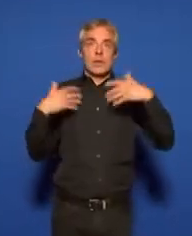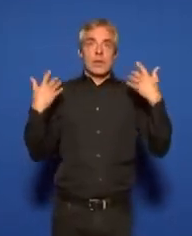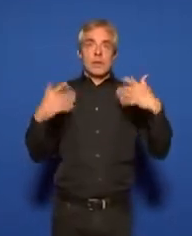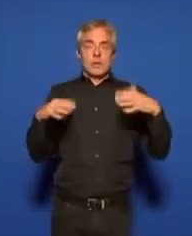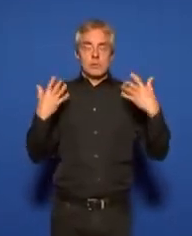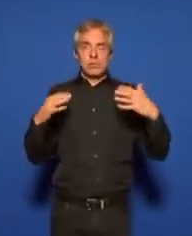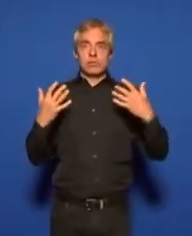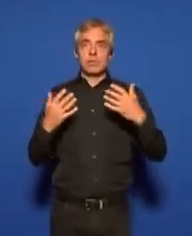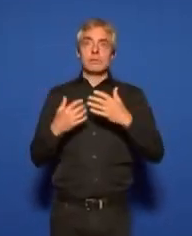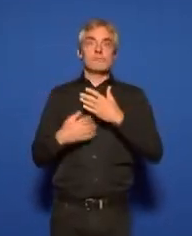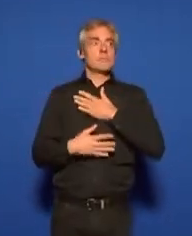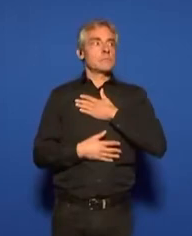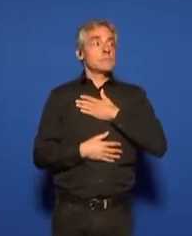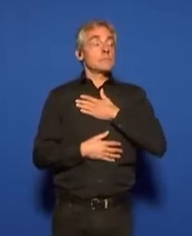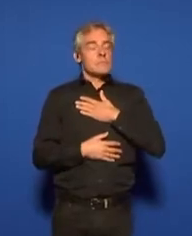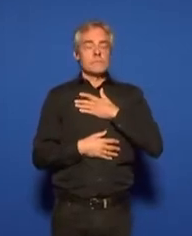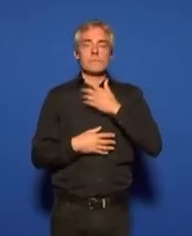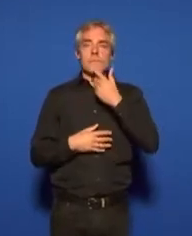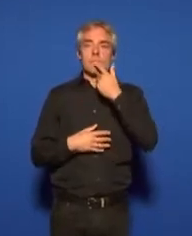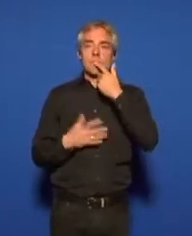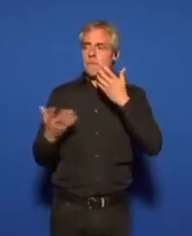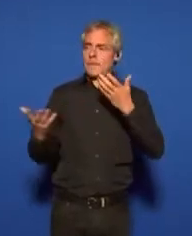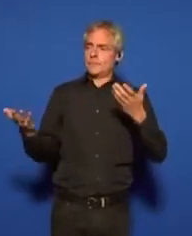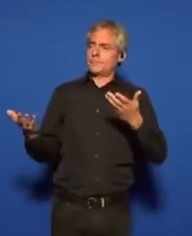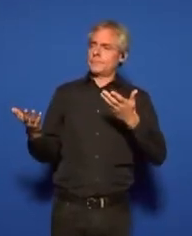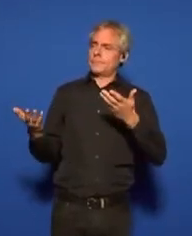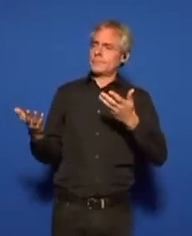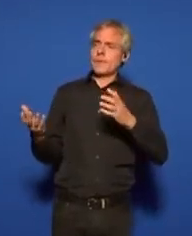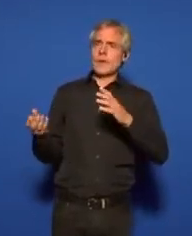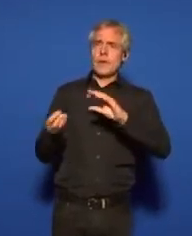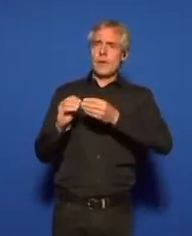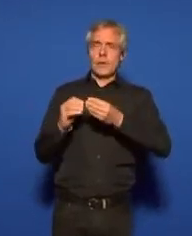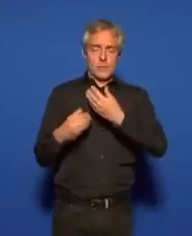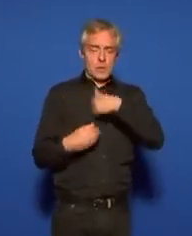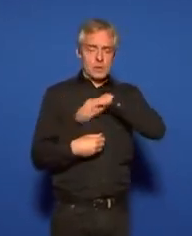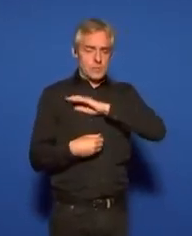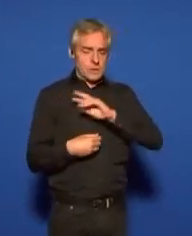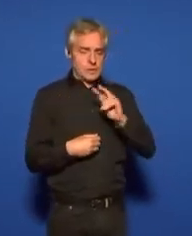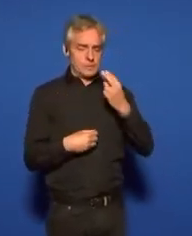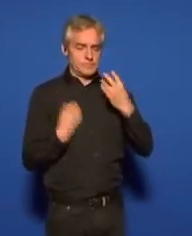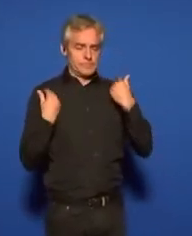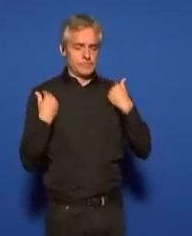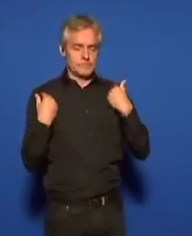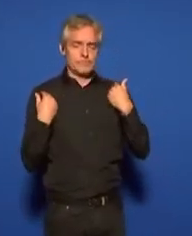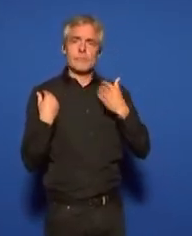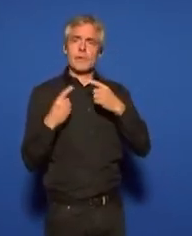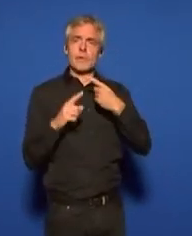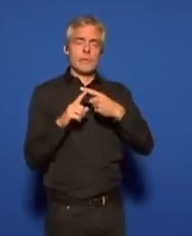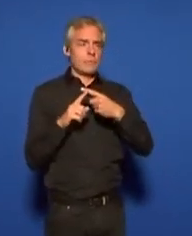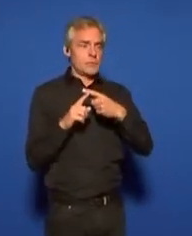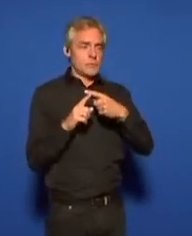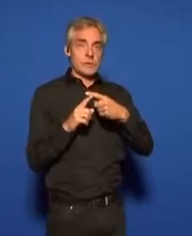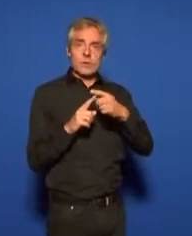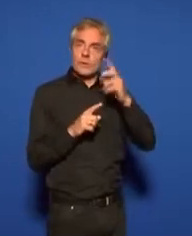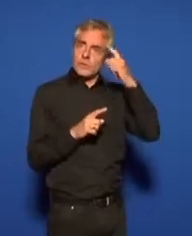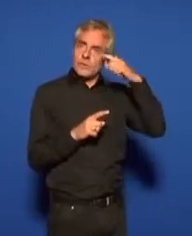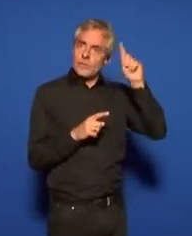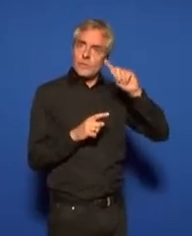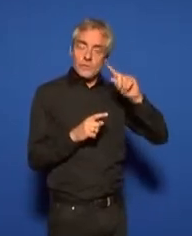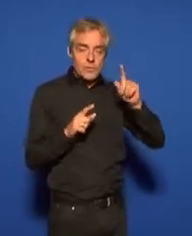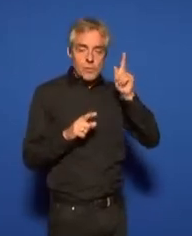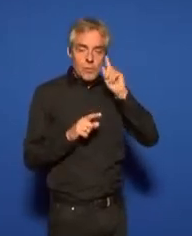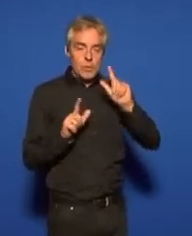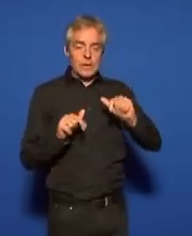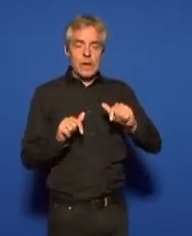qui nous met en face non seulement de nos responsabilités, mais de nos raisons d'exister.